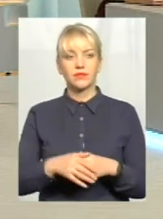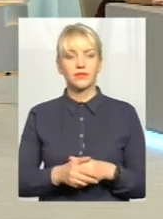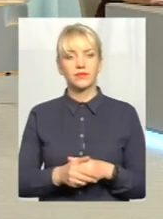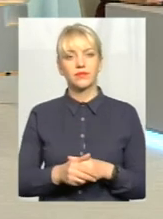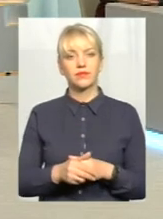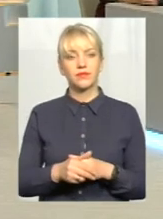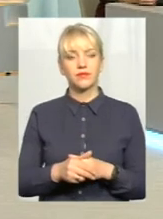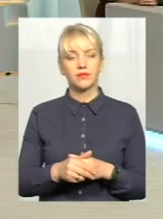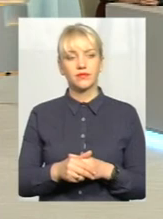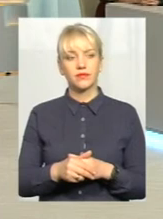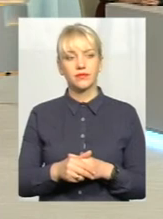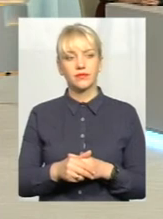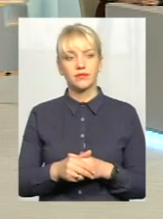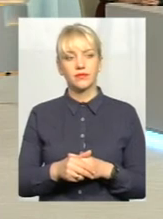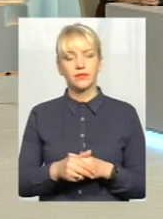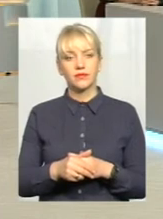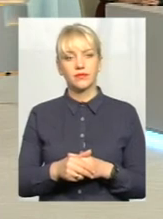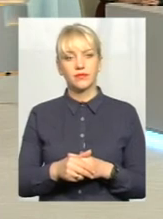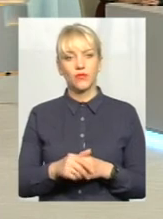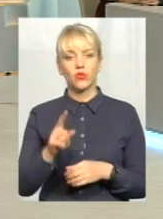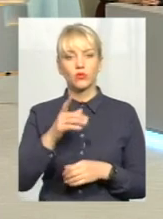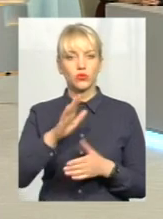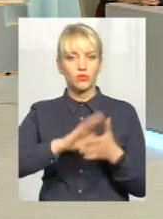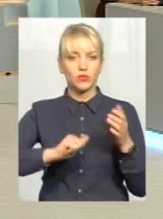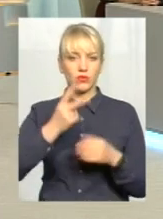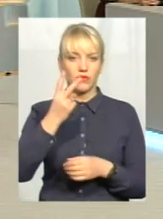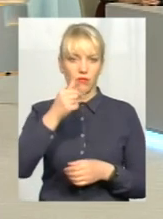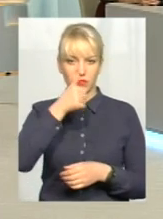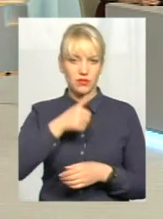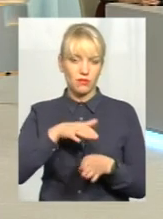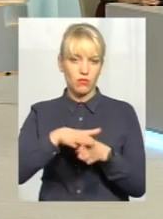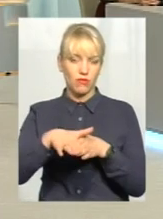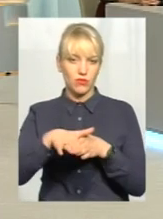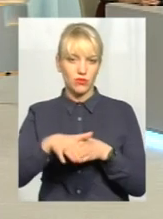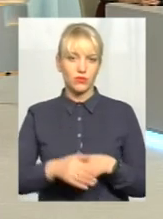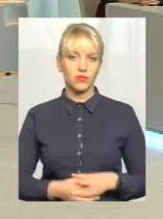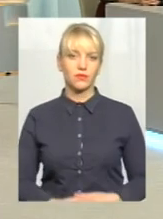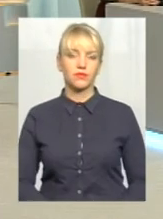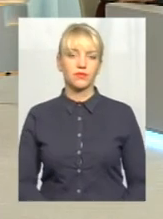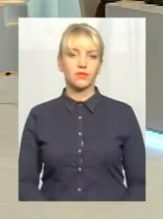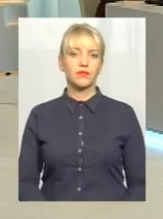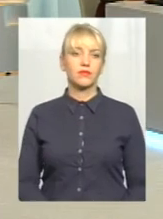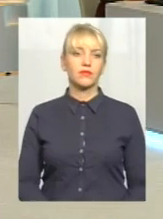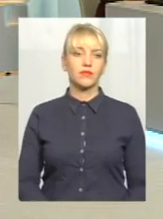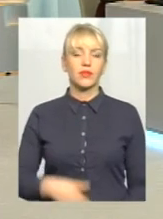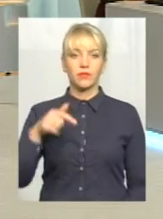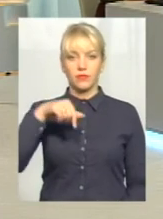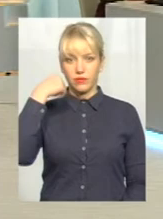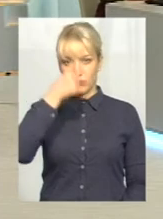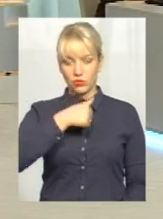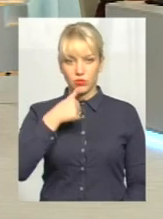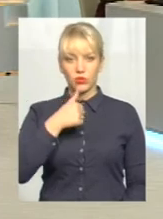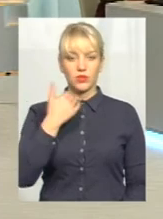півтора мільйона. Тому що вилітає два місяці повністю. І цього року, ми